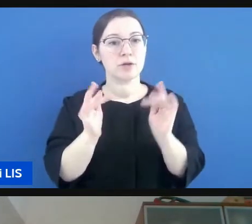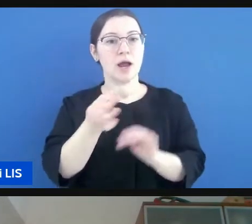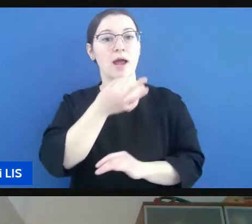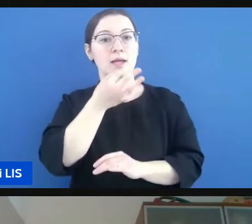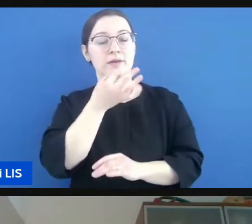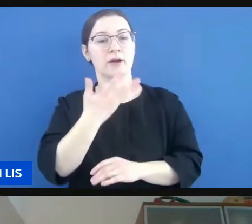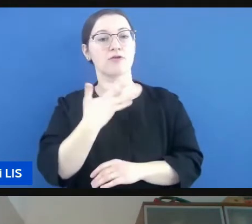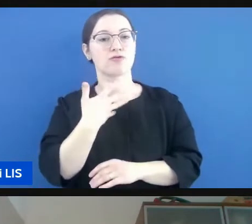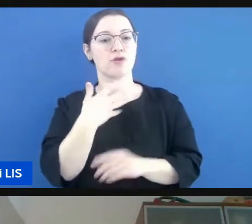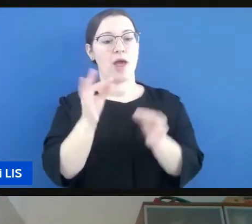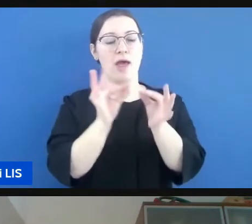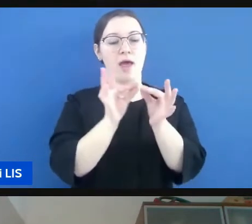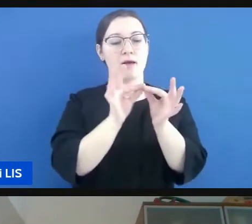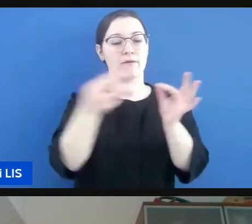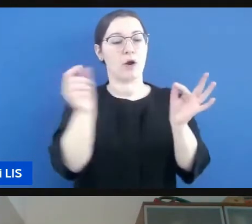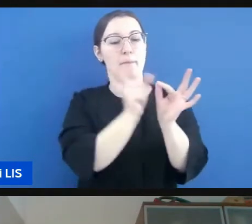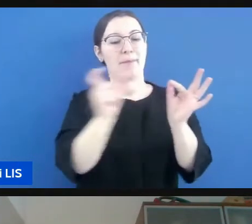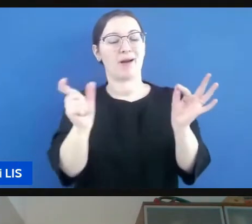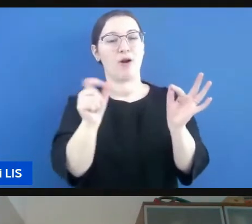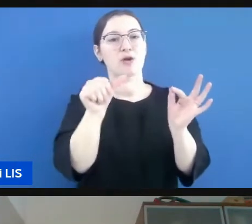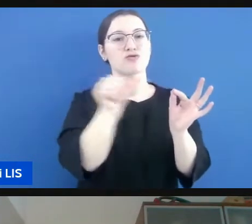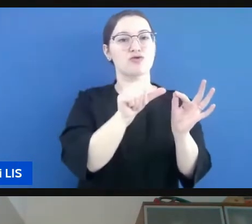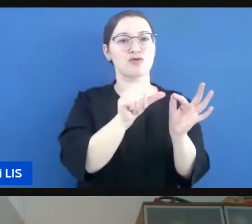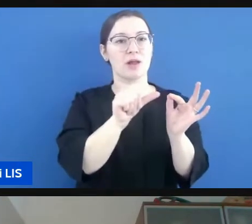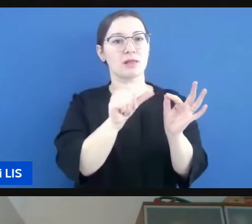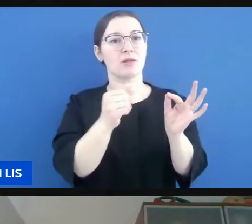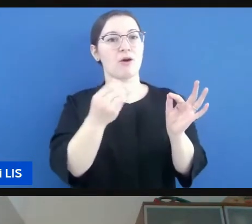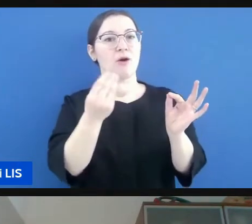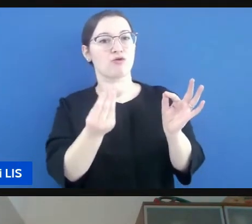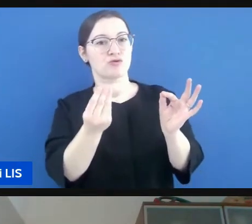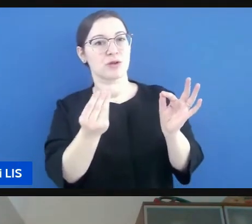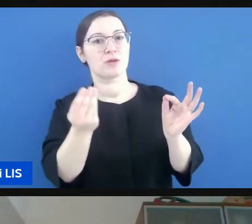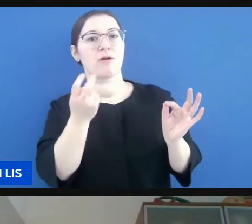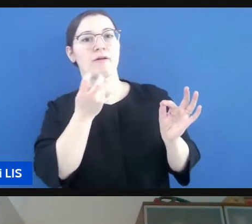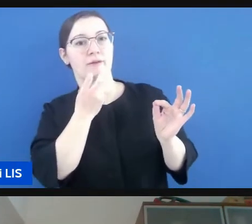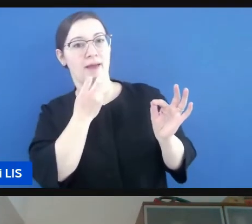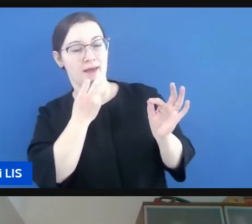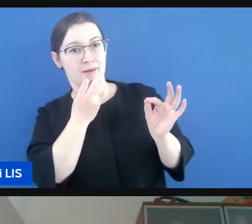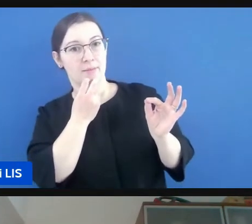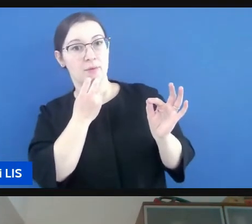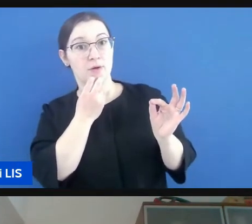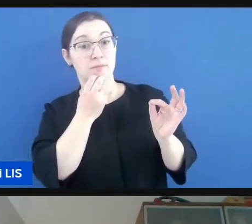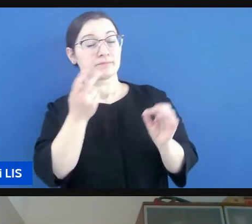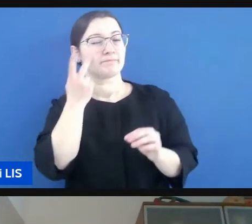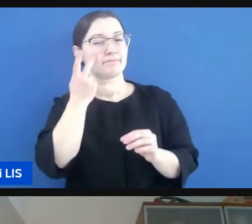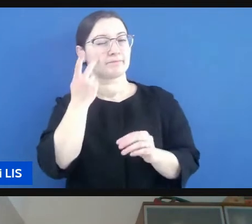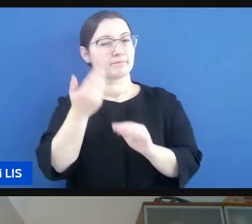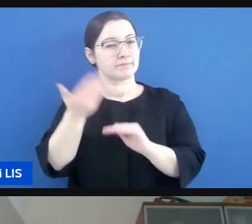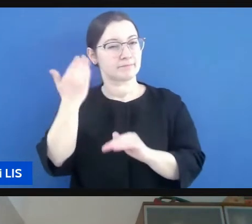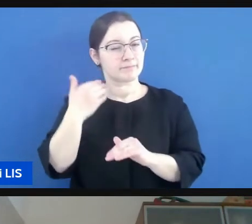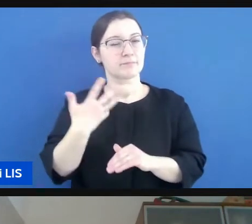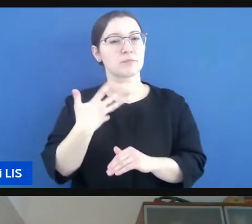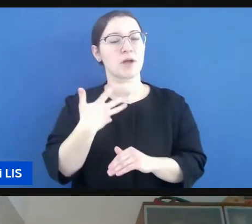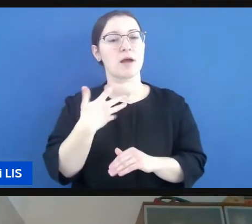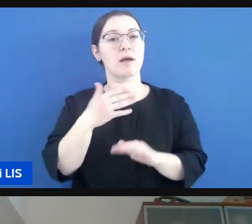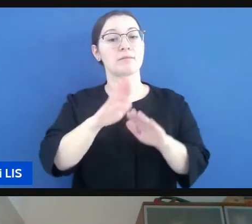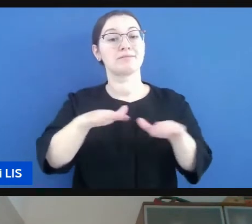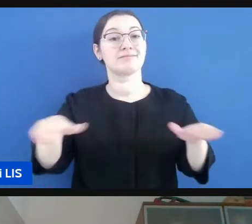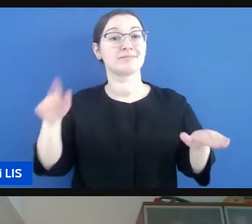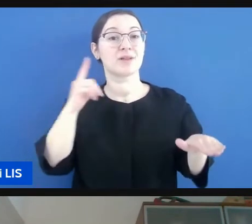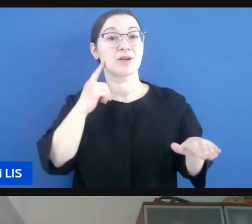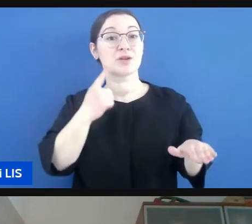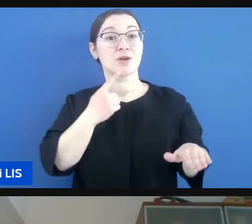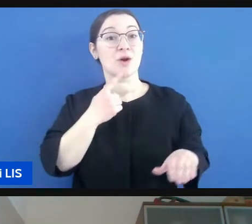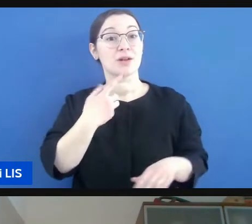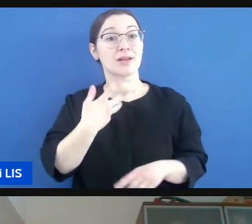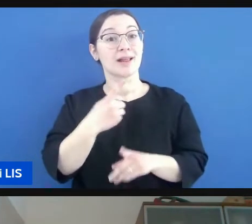soggetto verbo oggetto abbiamo visto prima che magari i sordi si trovano a dover quando si trovano a